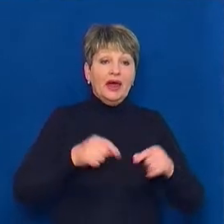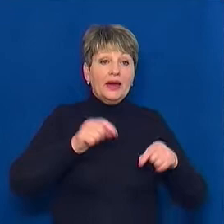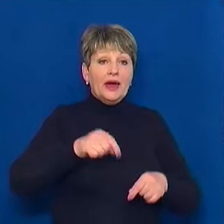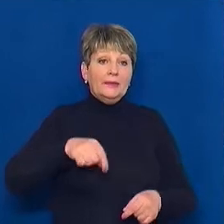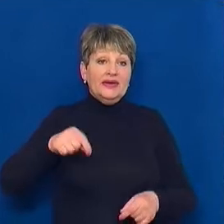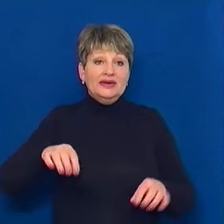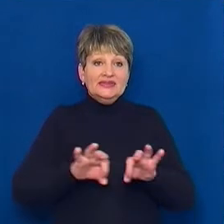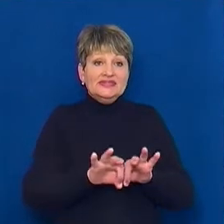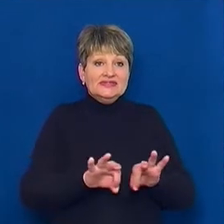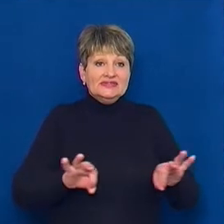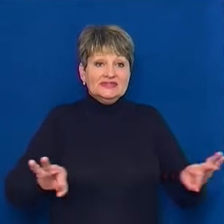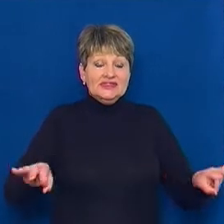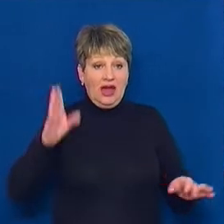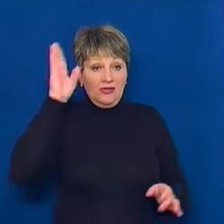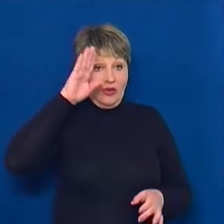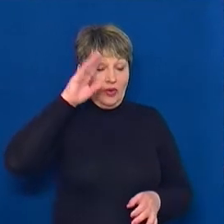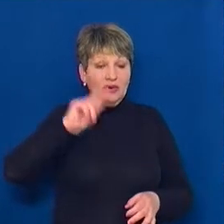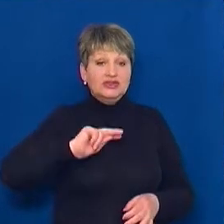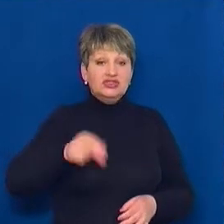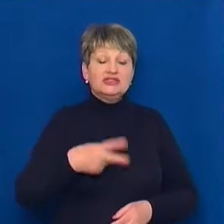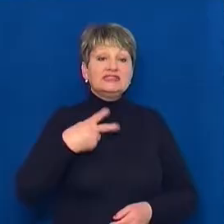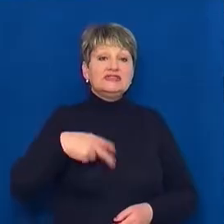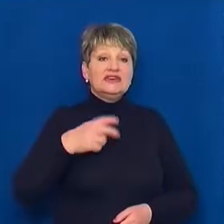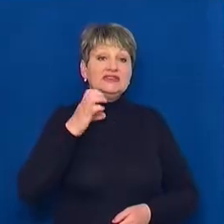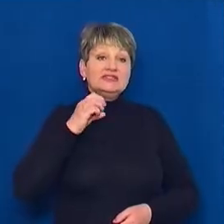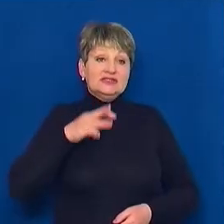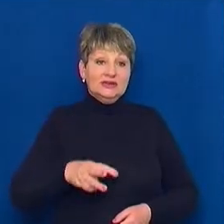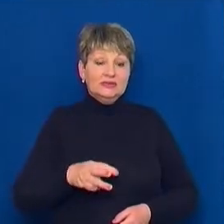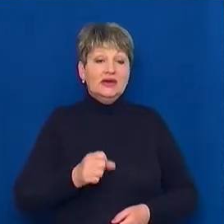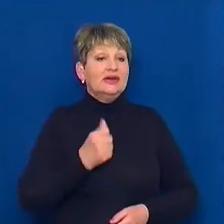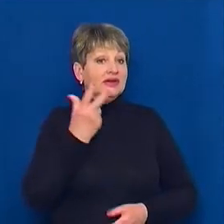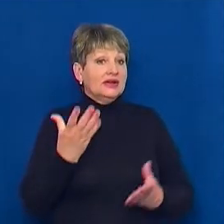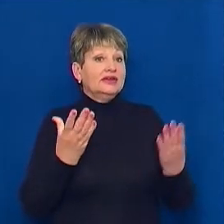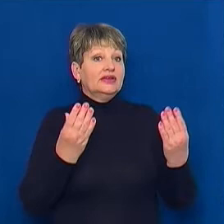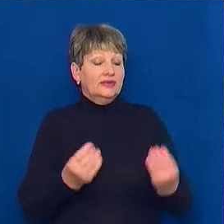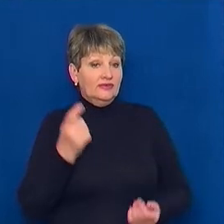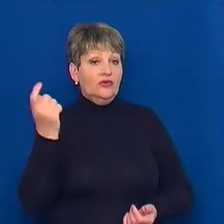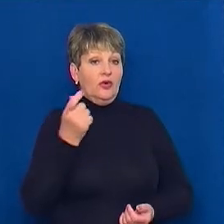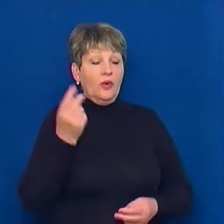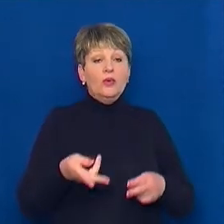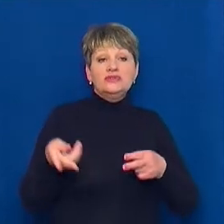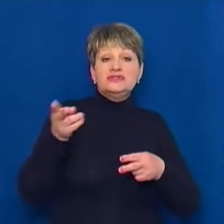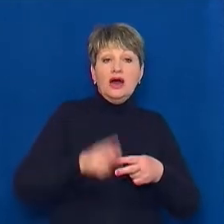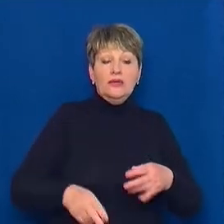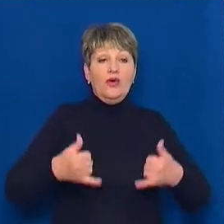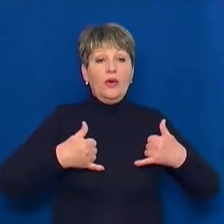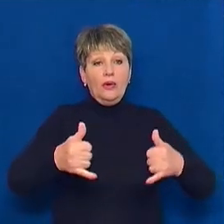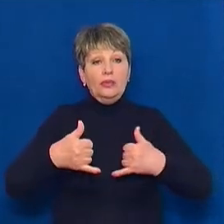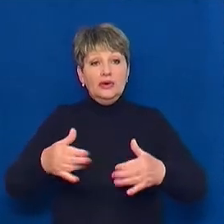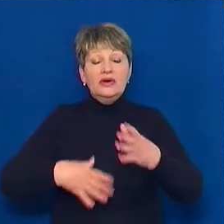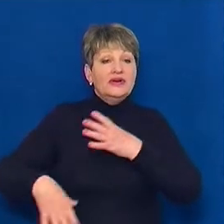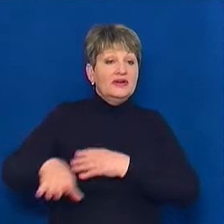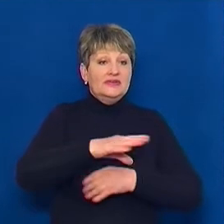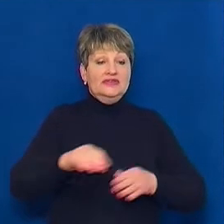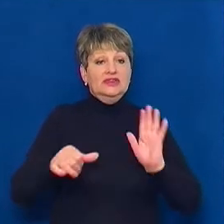з водовипусками через 20 сантиметрів. За кілька днів у господарстві завершать обробляти усі 6